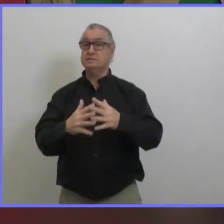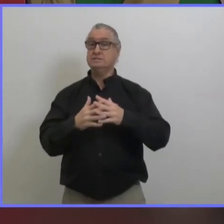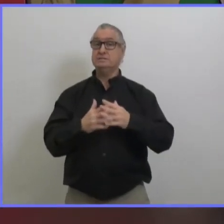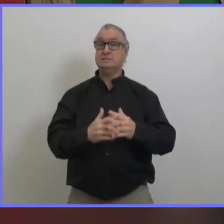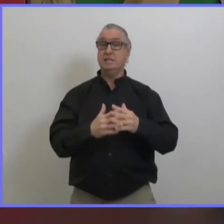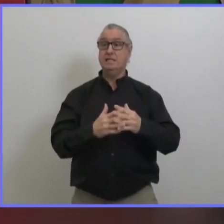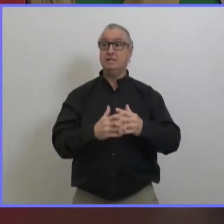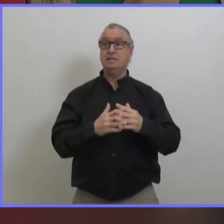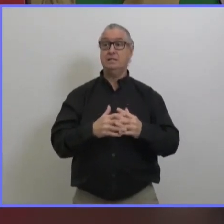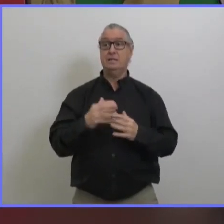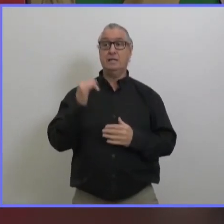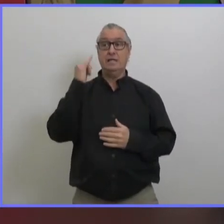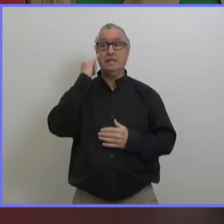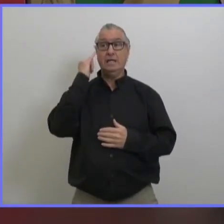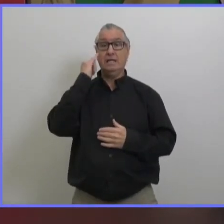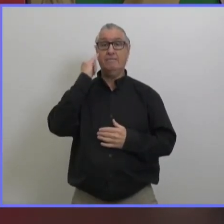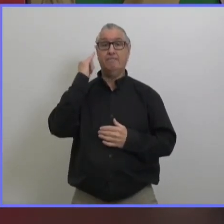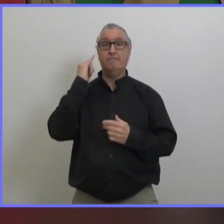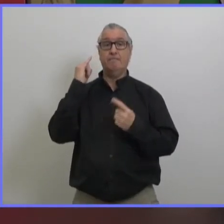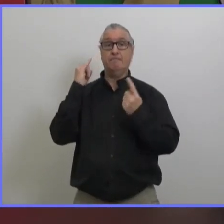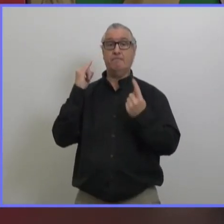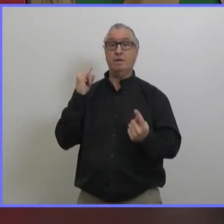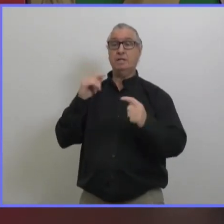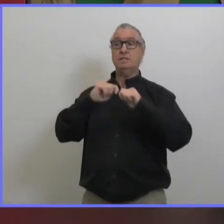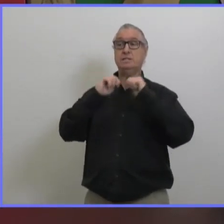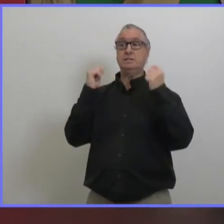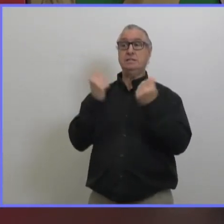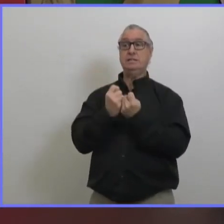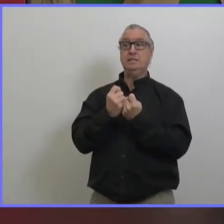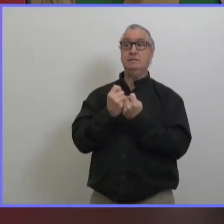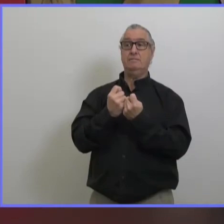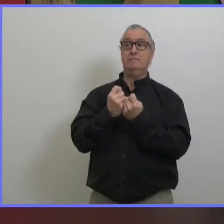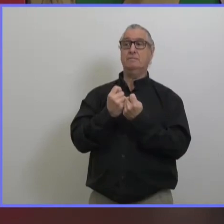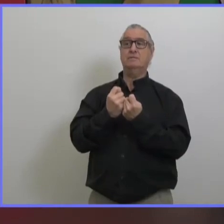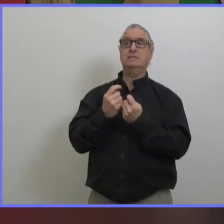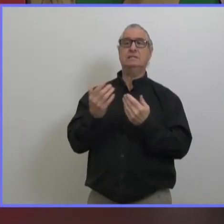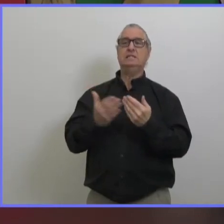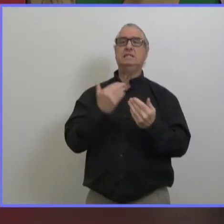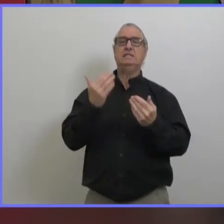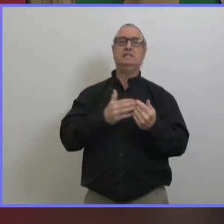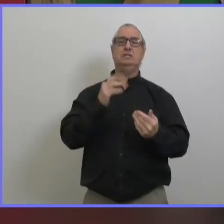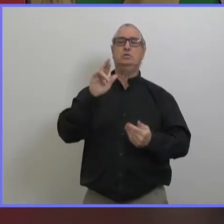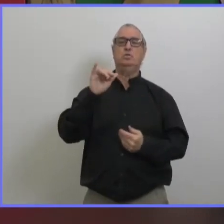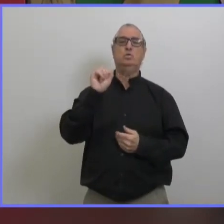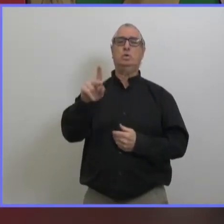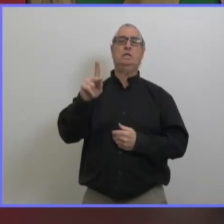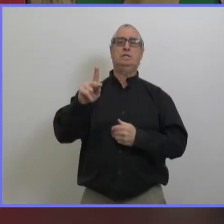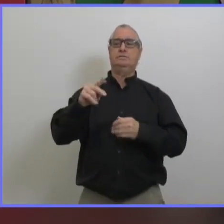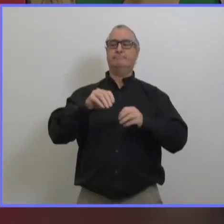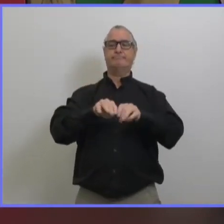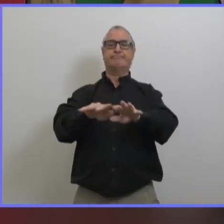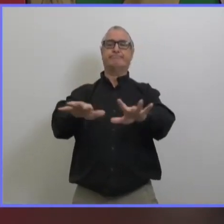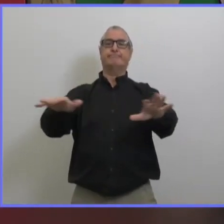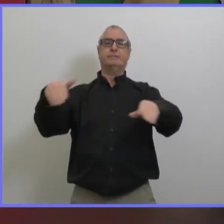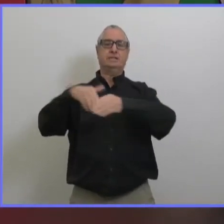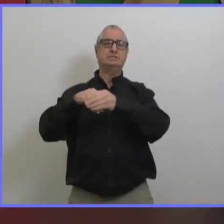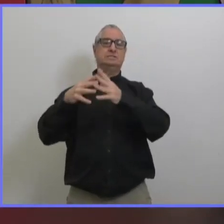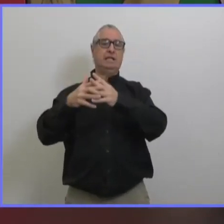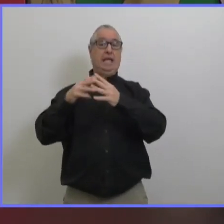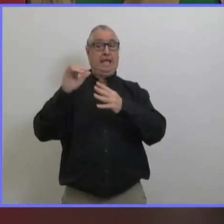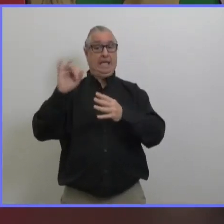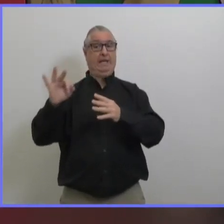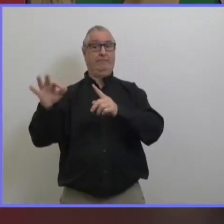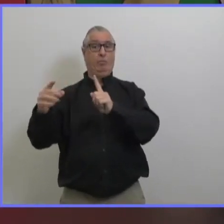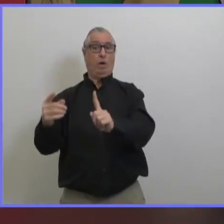quotidien on parle de voyager par véhicules privés on parle de travailler et de vivre dans une bulle modifiée